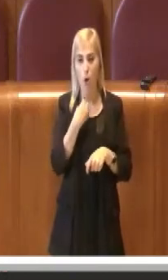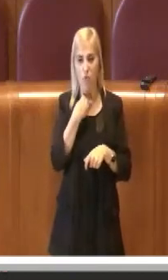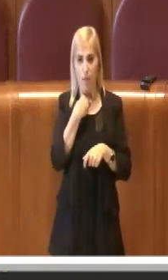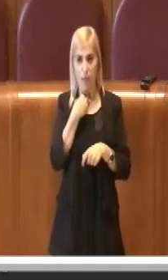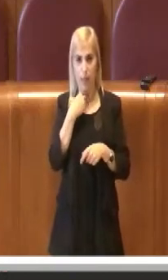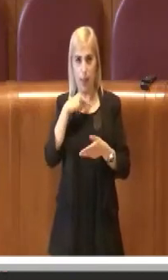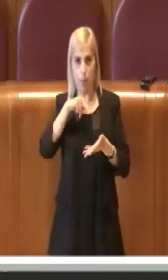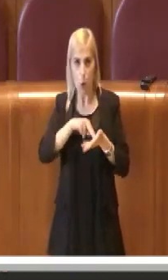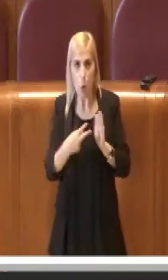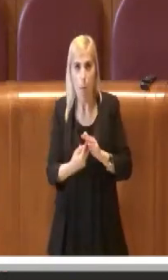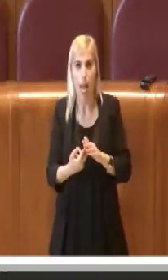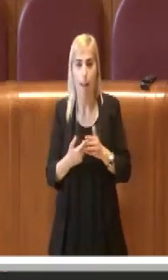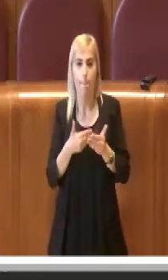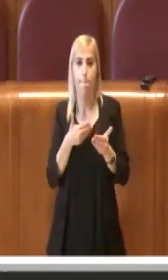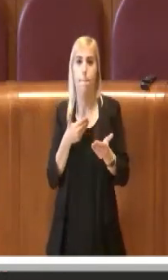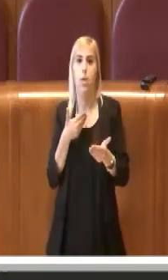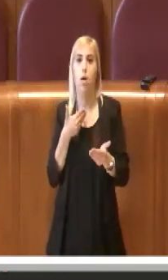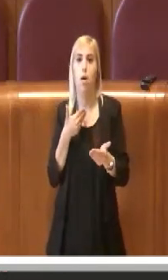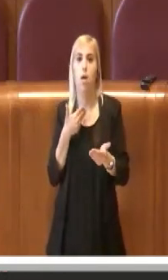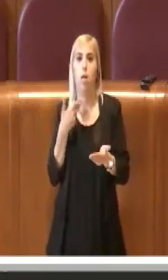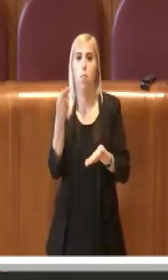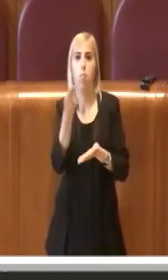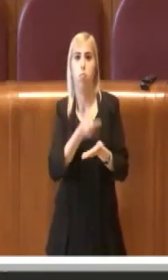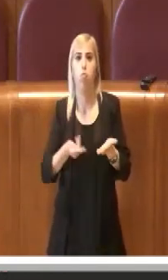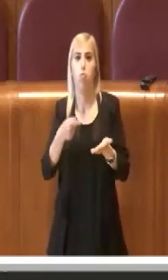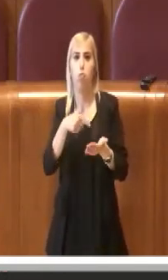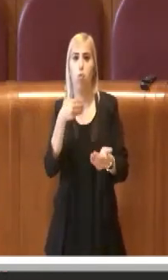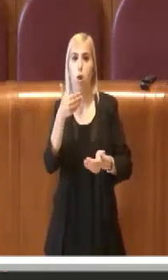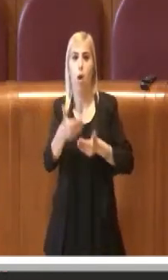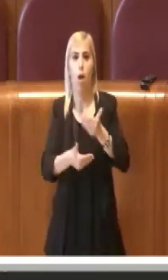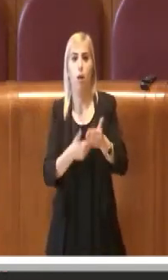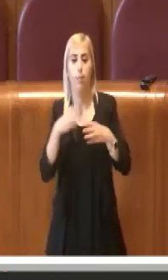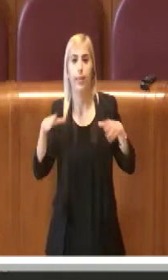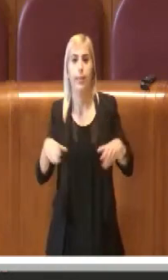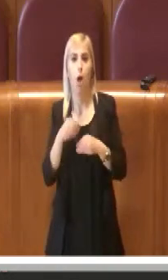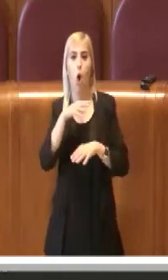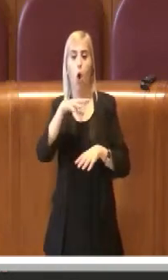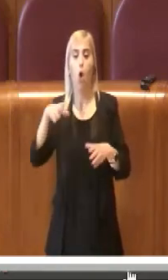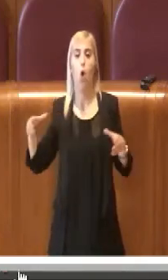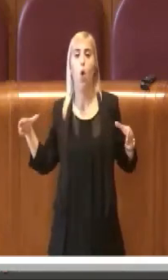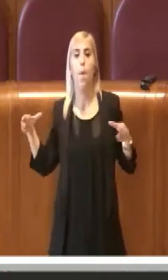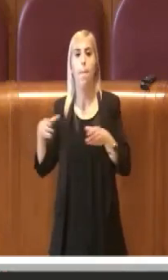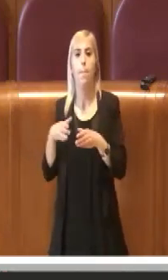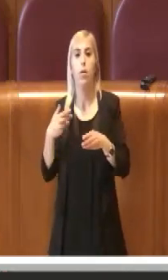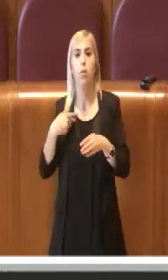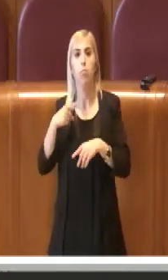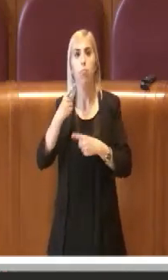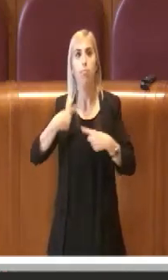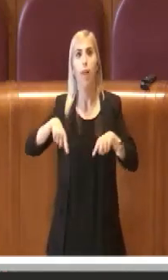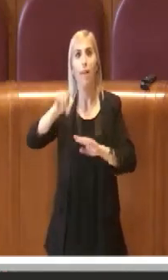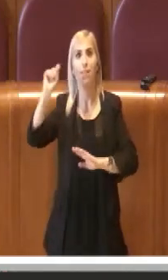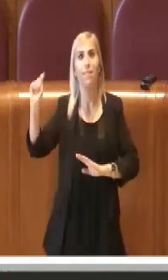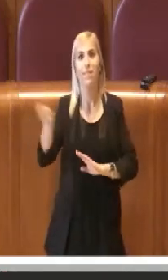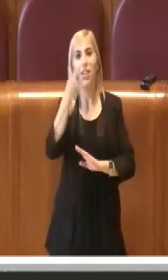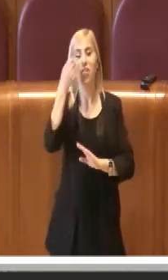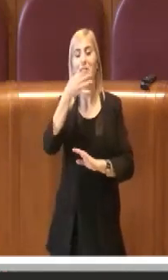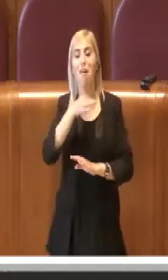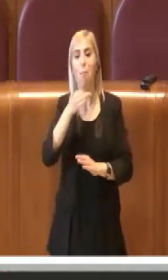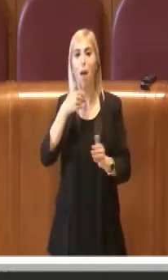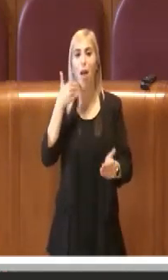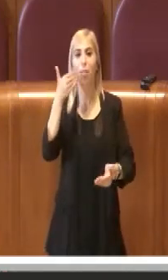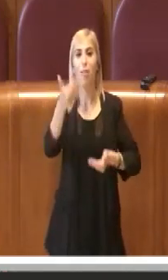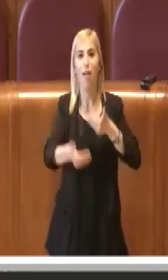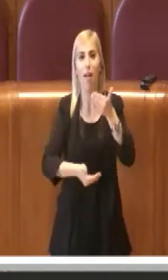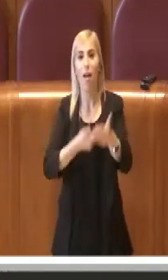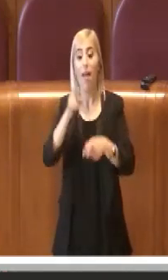complicanze burocratiche che abbiamo dovuto affrontare inizialmente come commissione, siamo riusciti a sbloccare questo sistema,